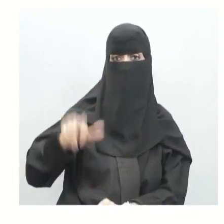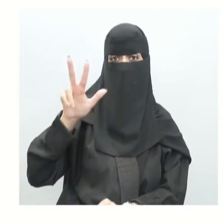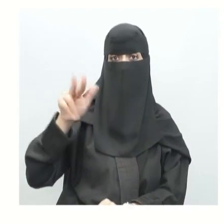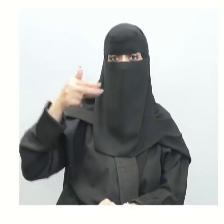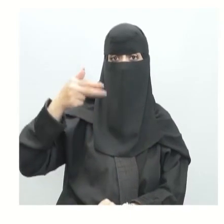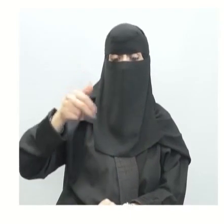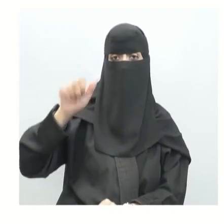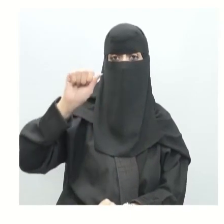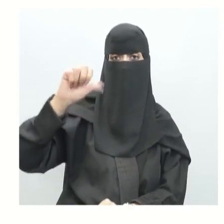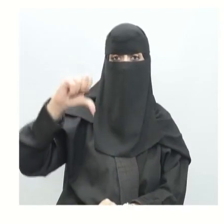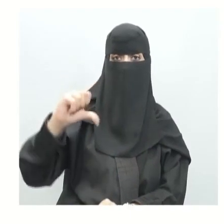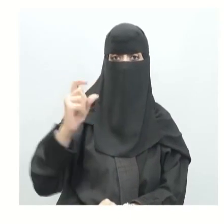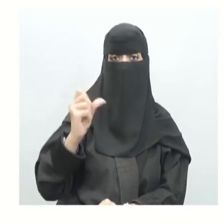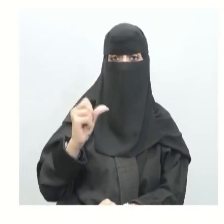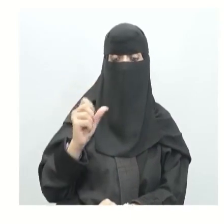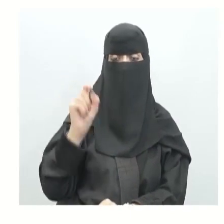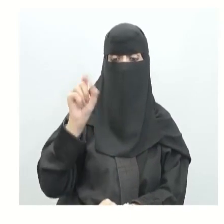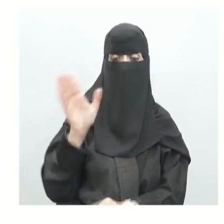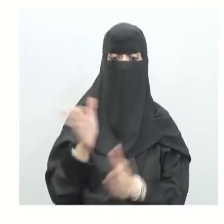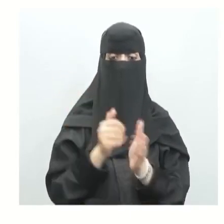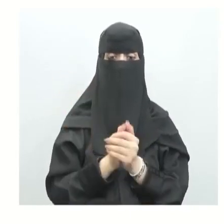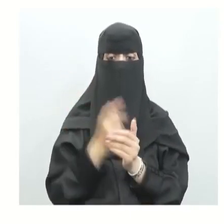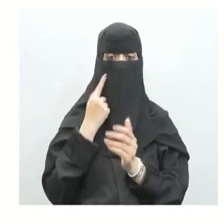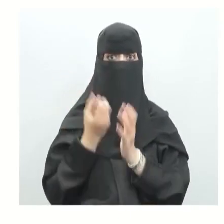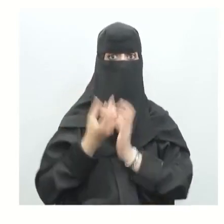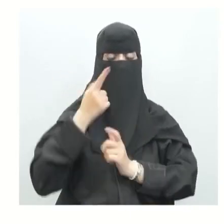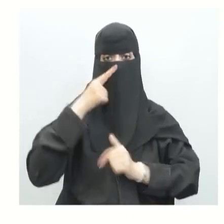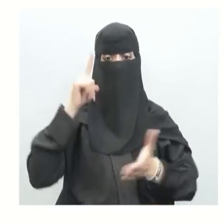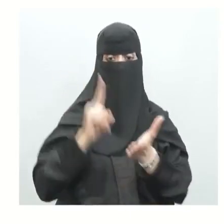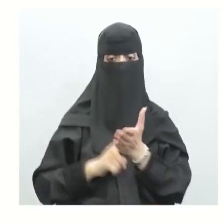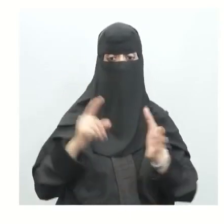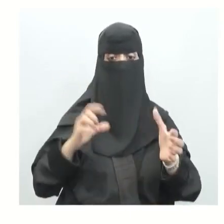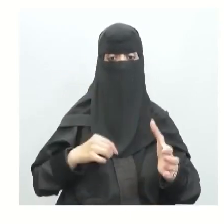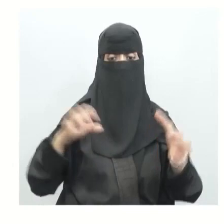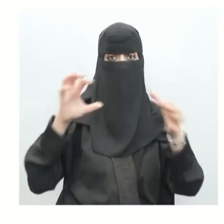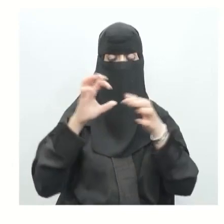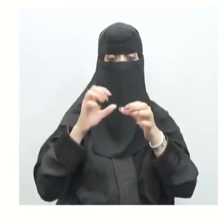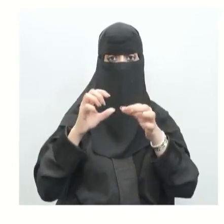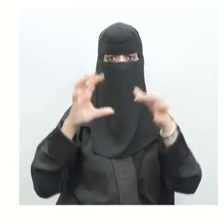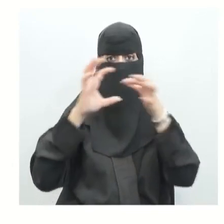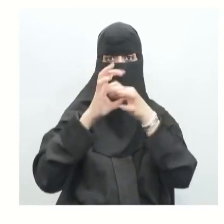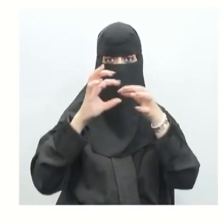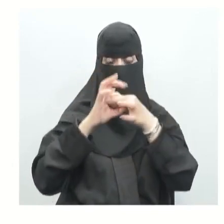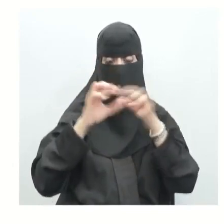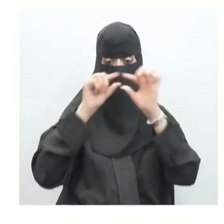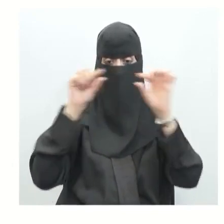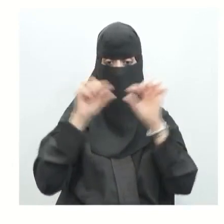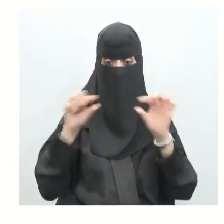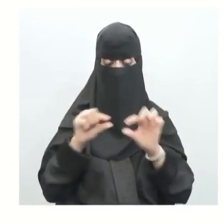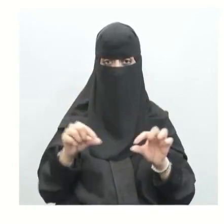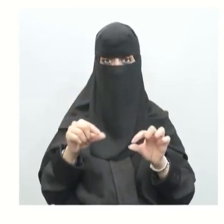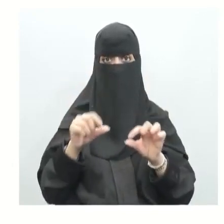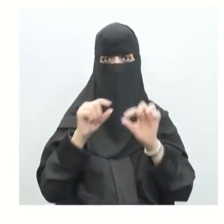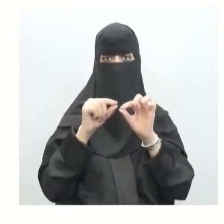بالغضروف في الاستنتاج نستنتج بعد إجراءة التجربة ومقارنتها مع التجربة الاستهلالية